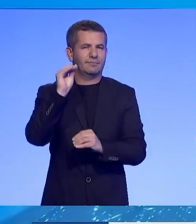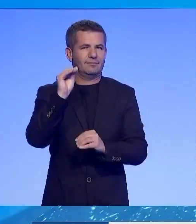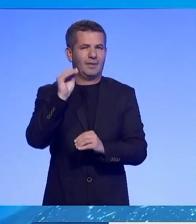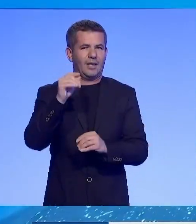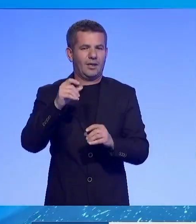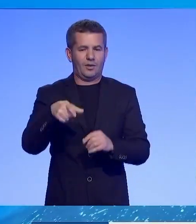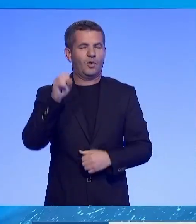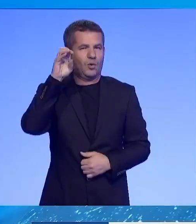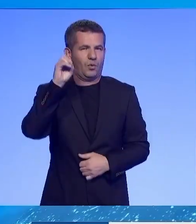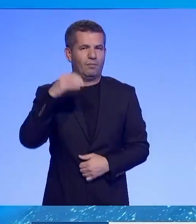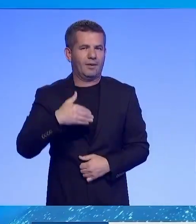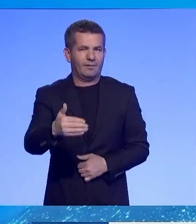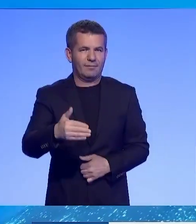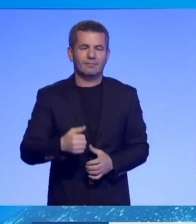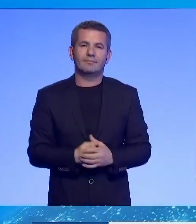faturat e nërëqis.